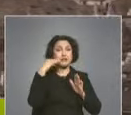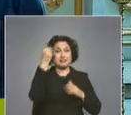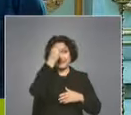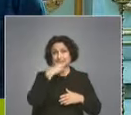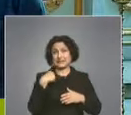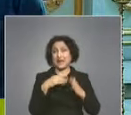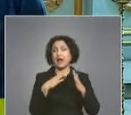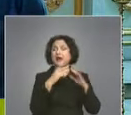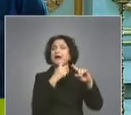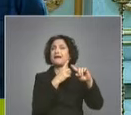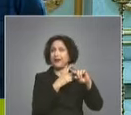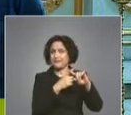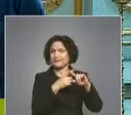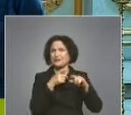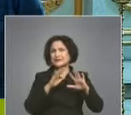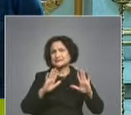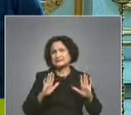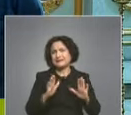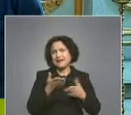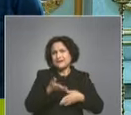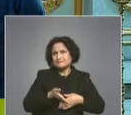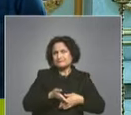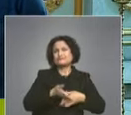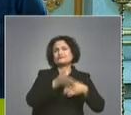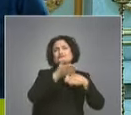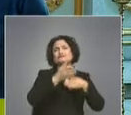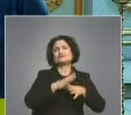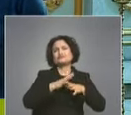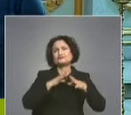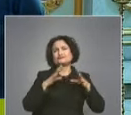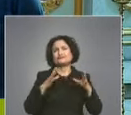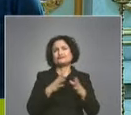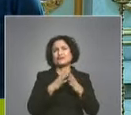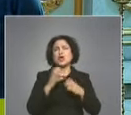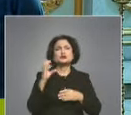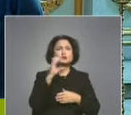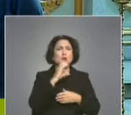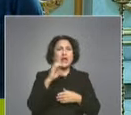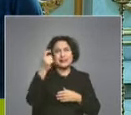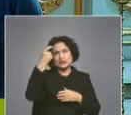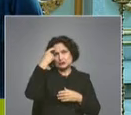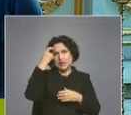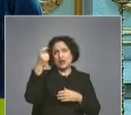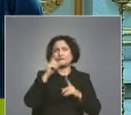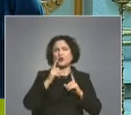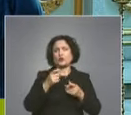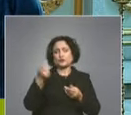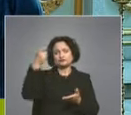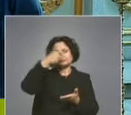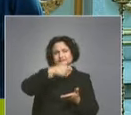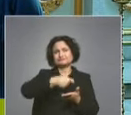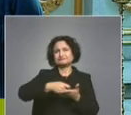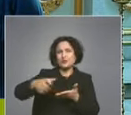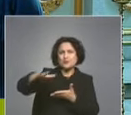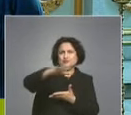И това става с голямата помощ на един от най-видните представители на Челукове род, Стоян Челуков, който закупува едно обширно място тук,